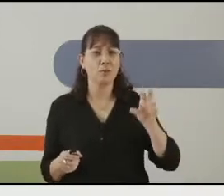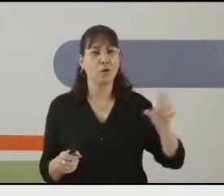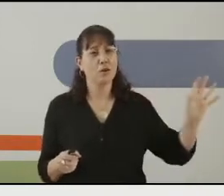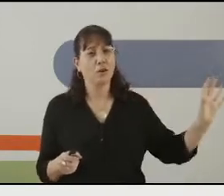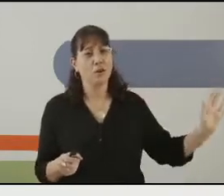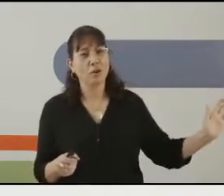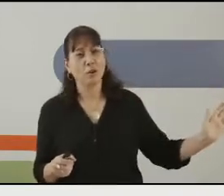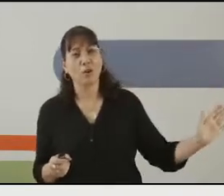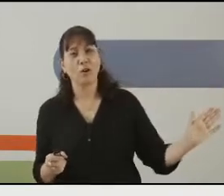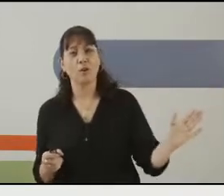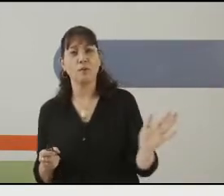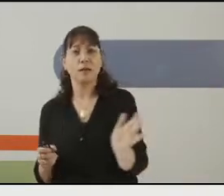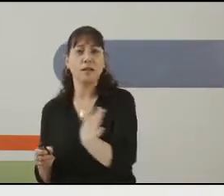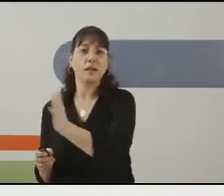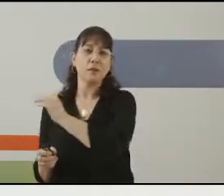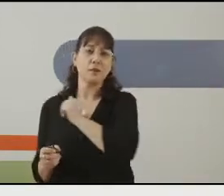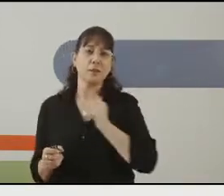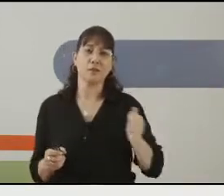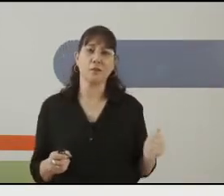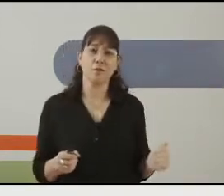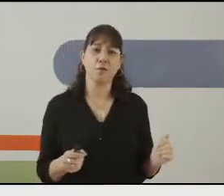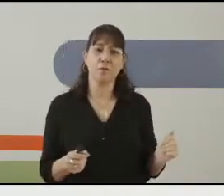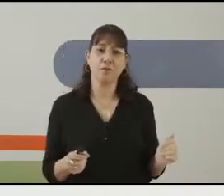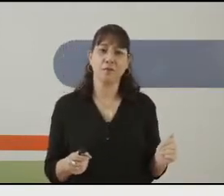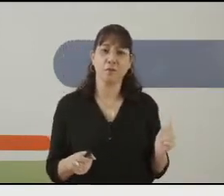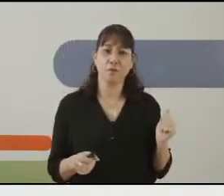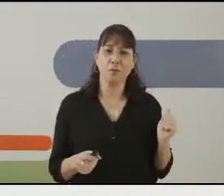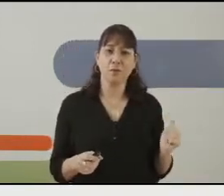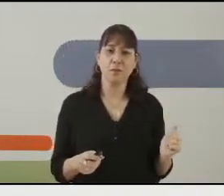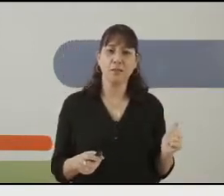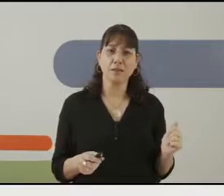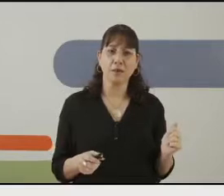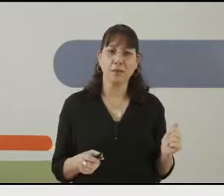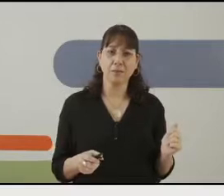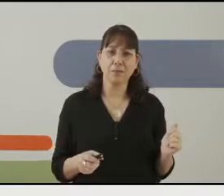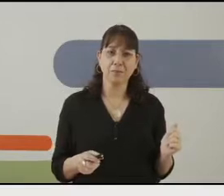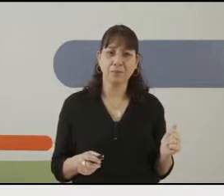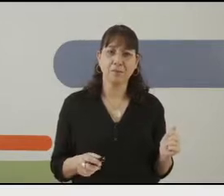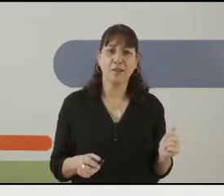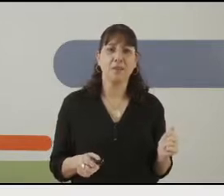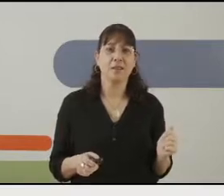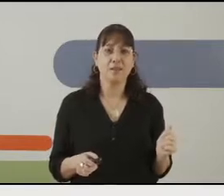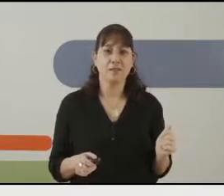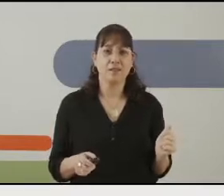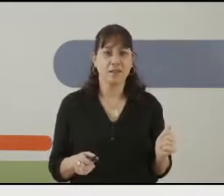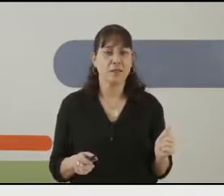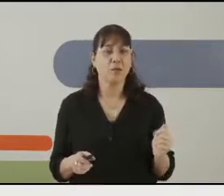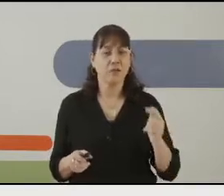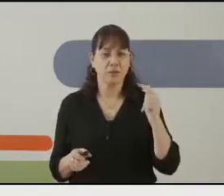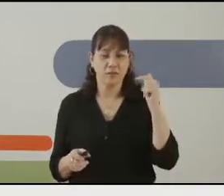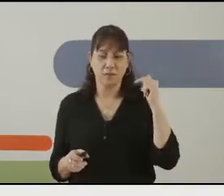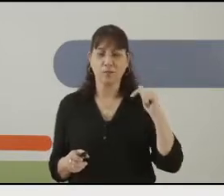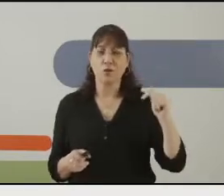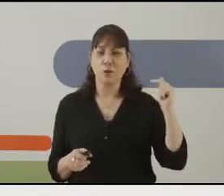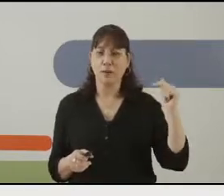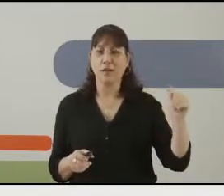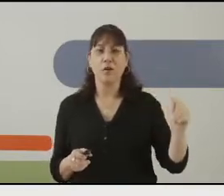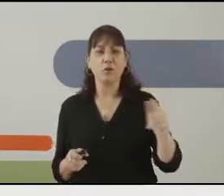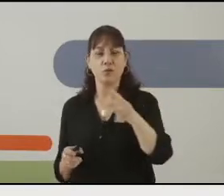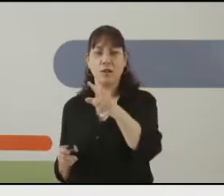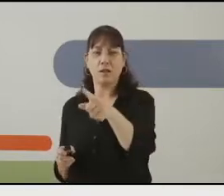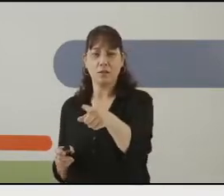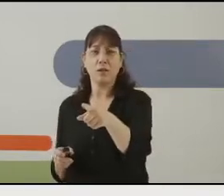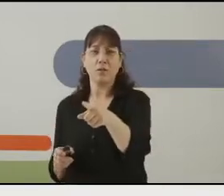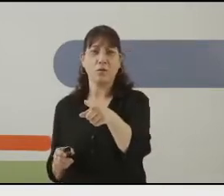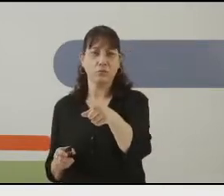הבית שבו כל בעלי החיים כבר הצטרפו. מוכנים לעזור לי? אז אנחנו נזכור שהבית